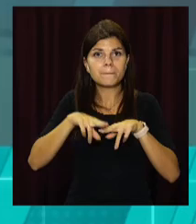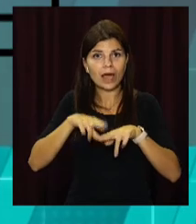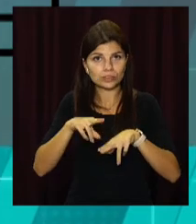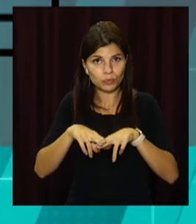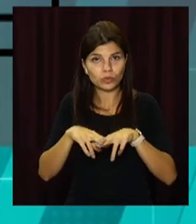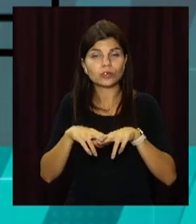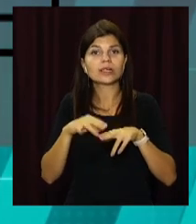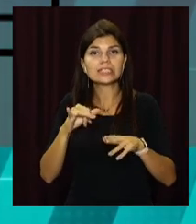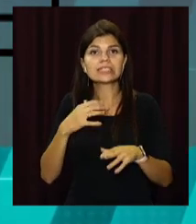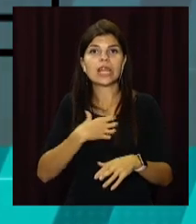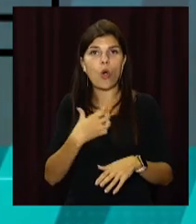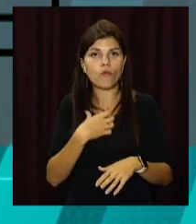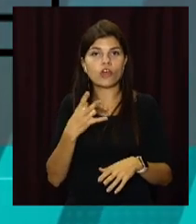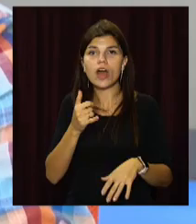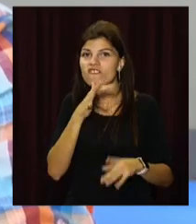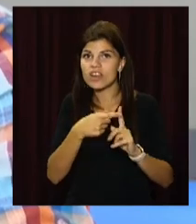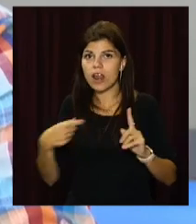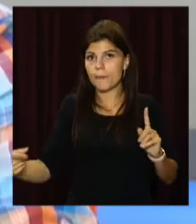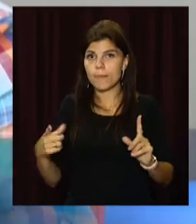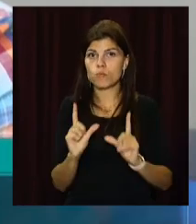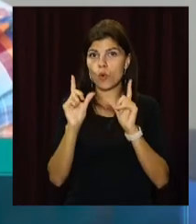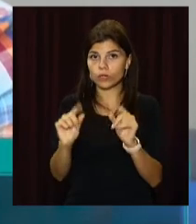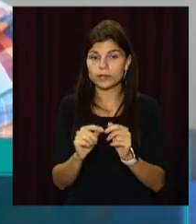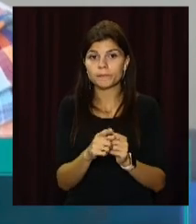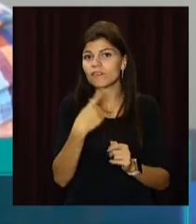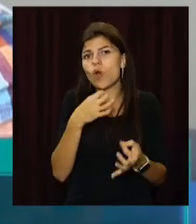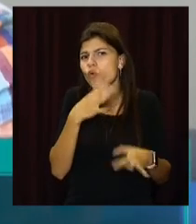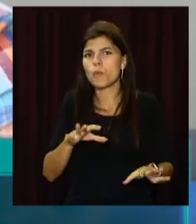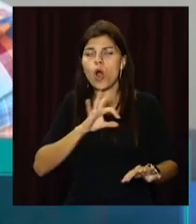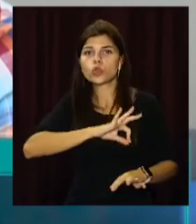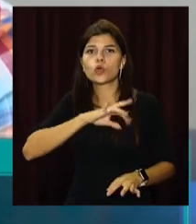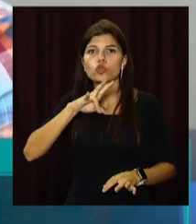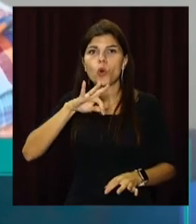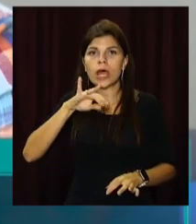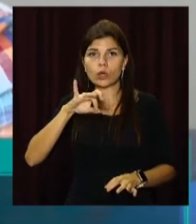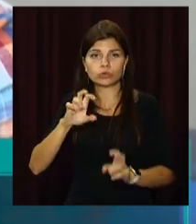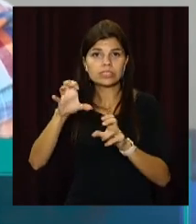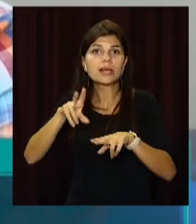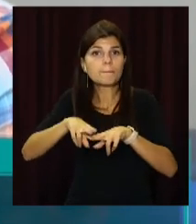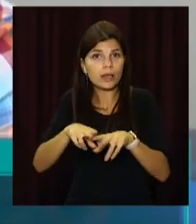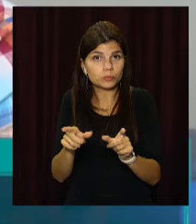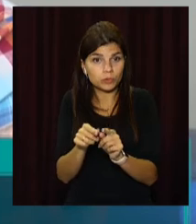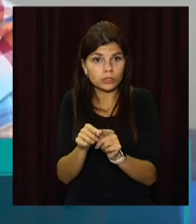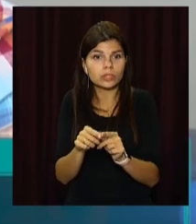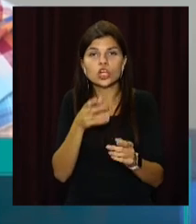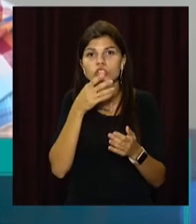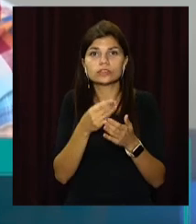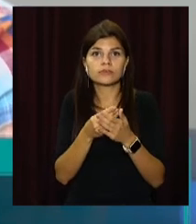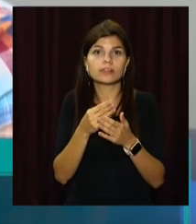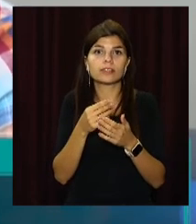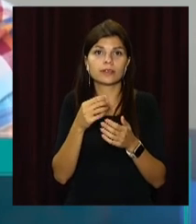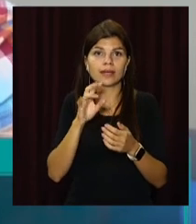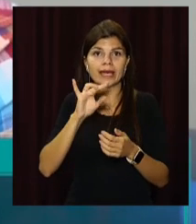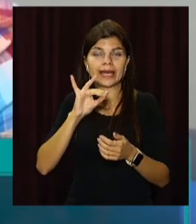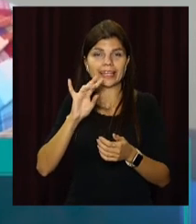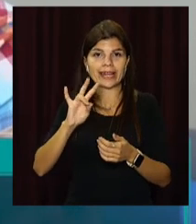паспорт та страхування на час поїздки. До будь-якого нотаріуса необхідно прийти з паспортом, з своїм іменем, а також з